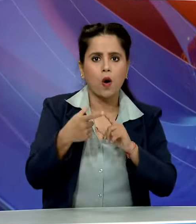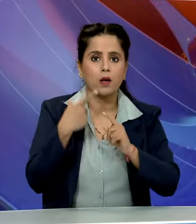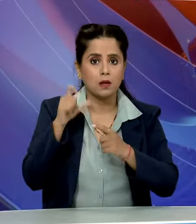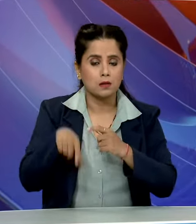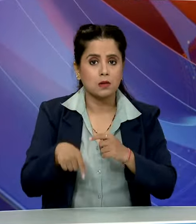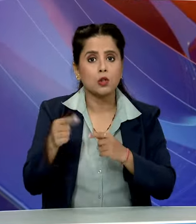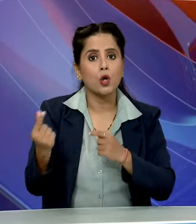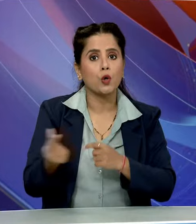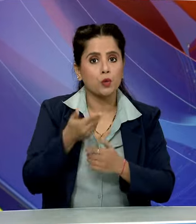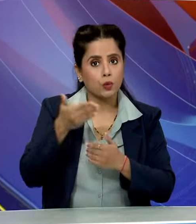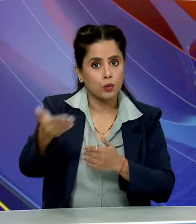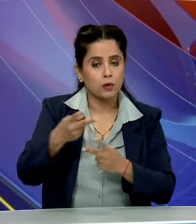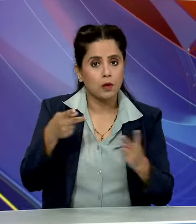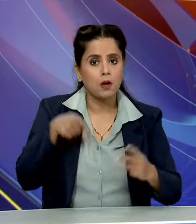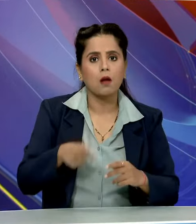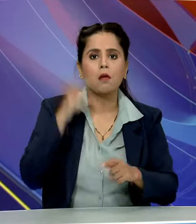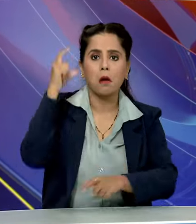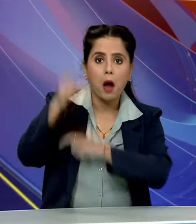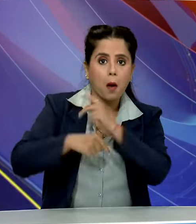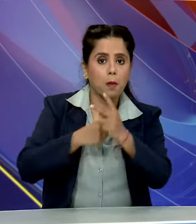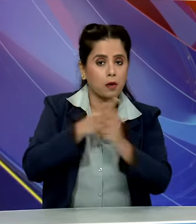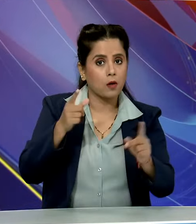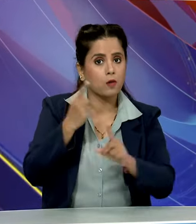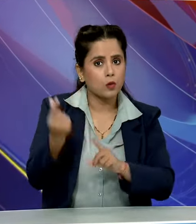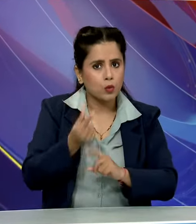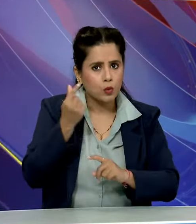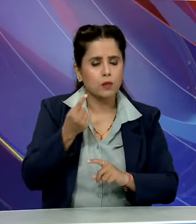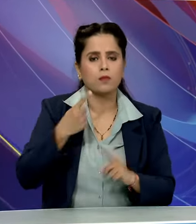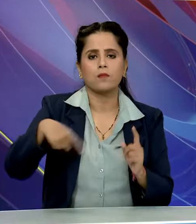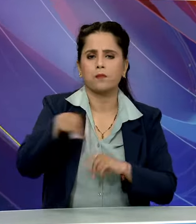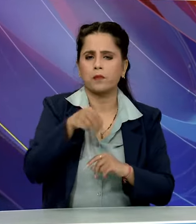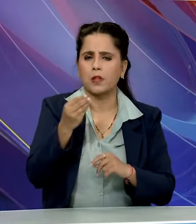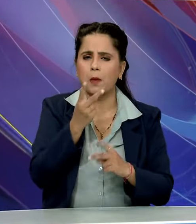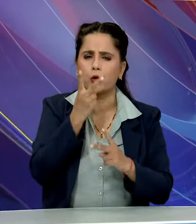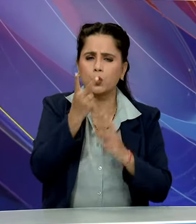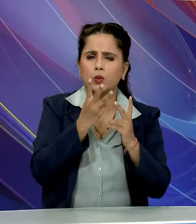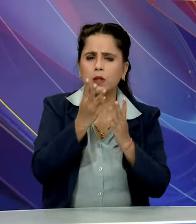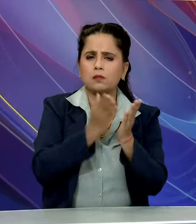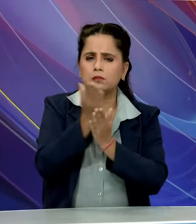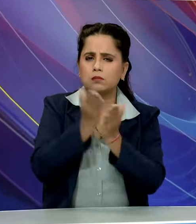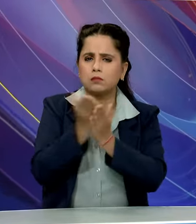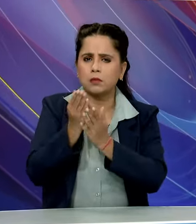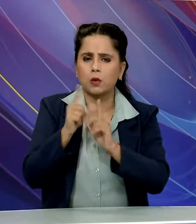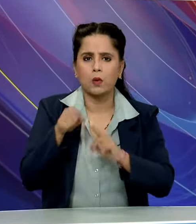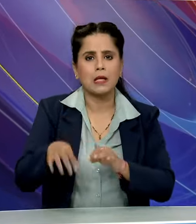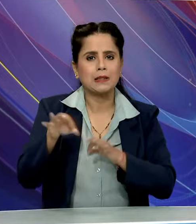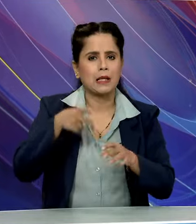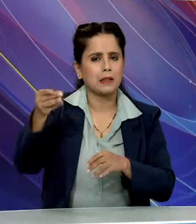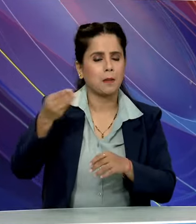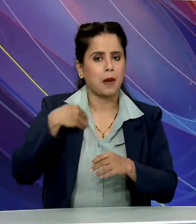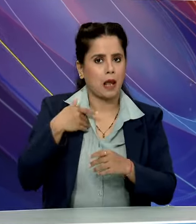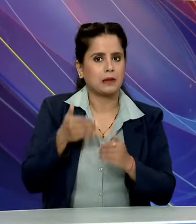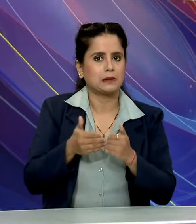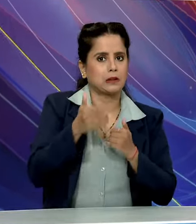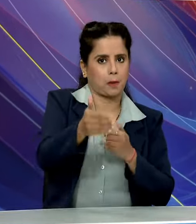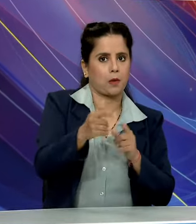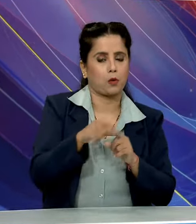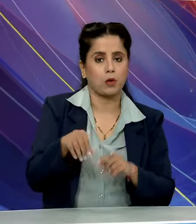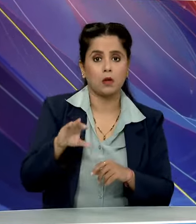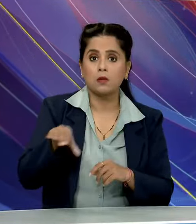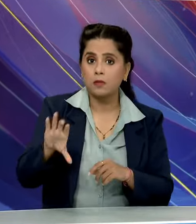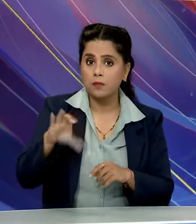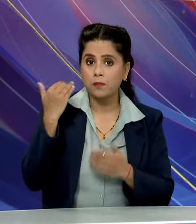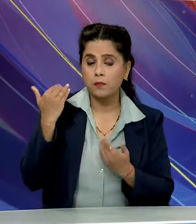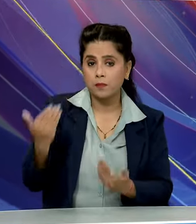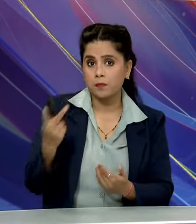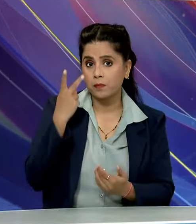और उनको industrial use में लाना ये दो तीन चीजें ऐसी करी हैं जो की बाकी शहर से थोड़ा सा आगे है चंडिगट सहर